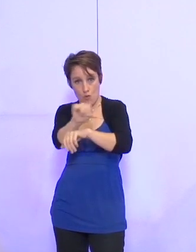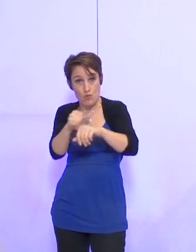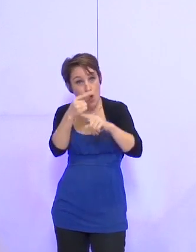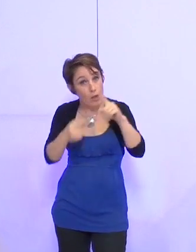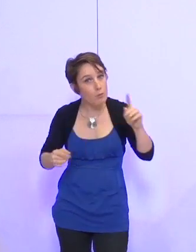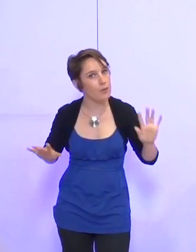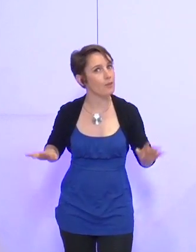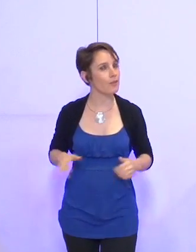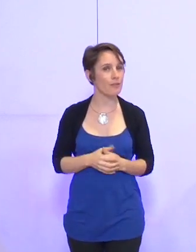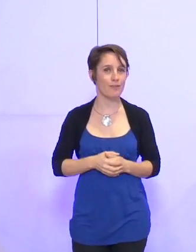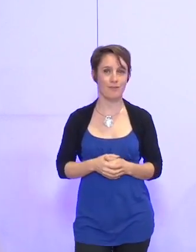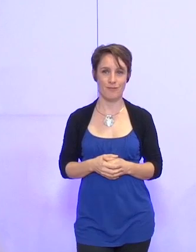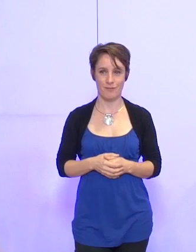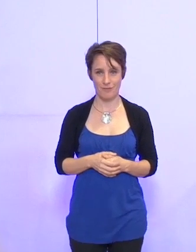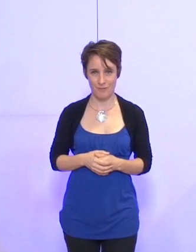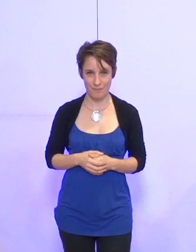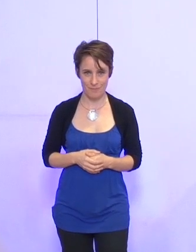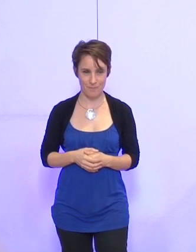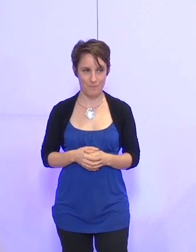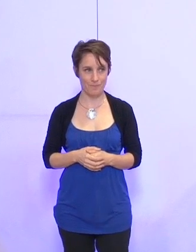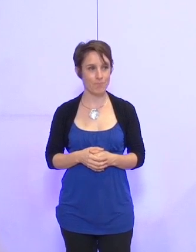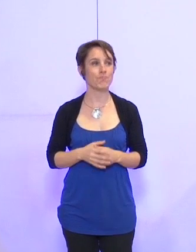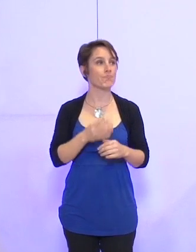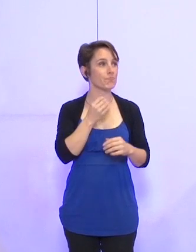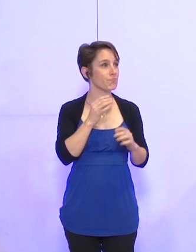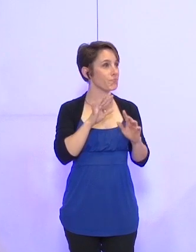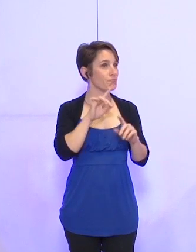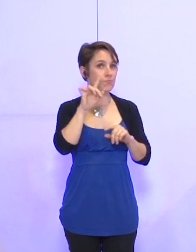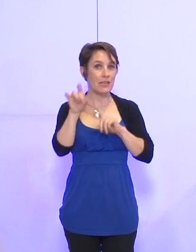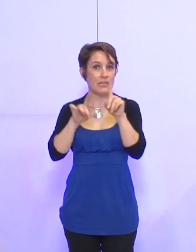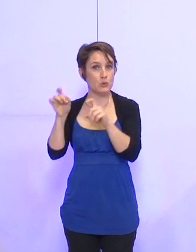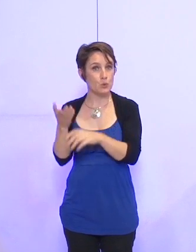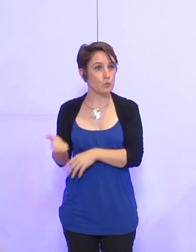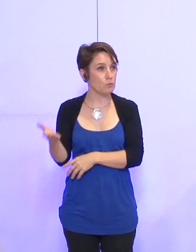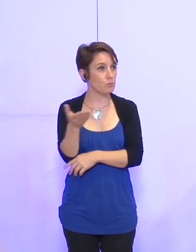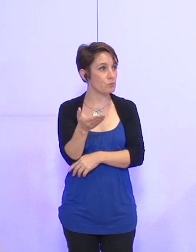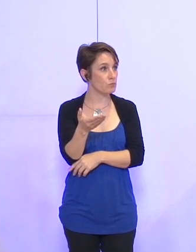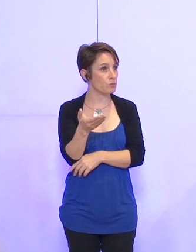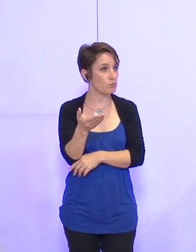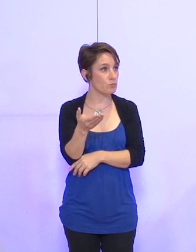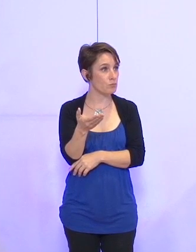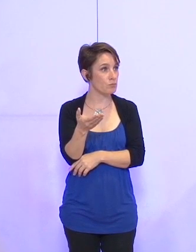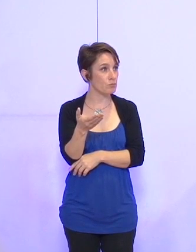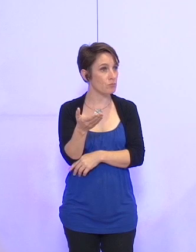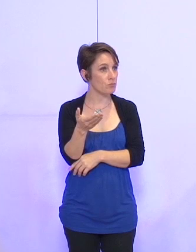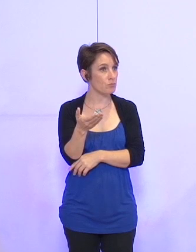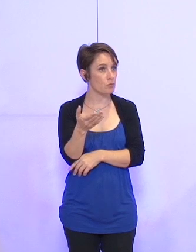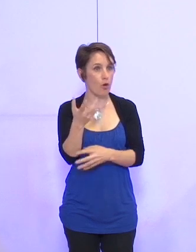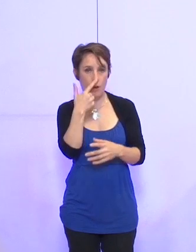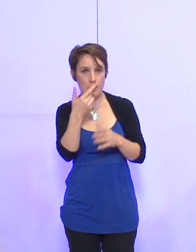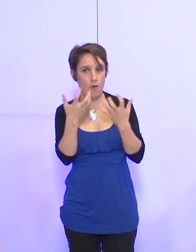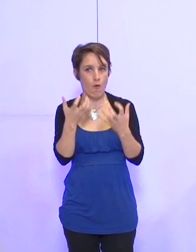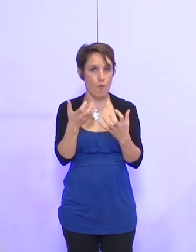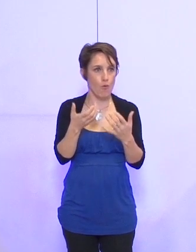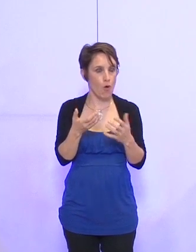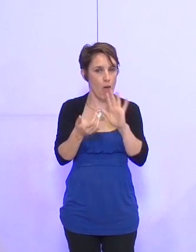Très bien. Y a-t des questions particulières ? Est qu'il y un marché du ticket coupe-fil ? Marché